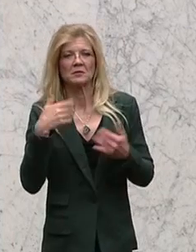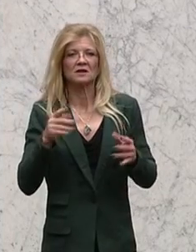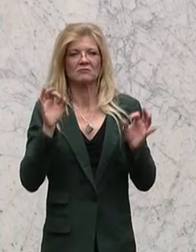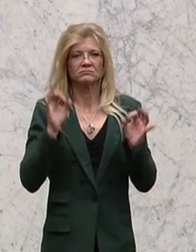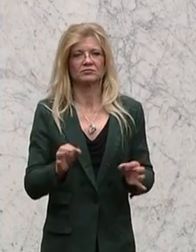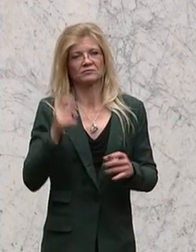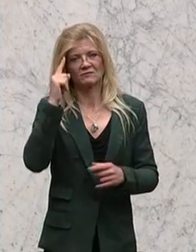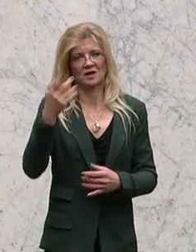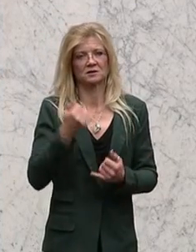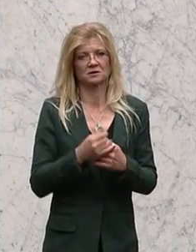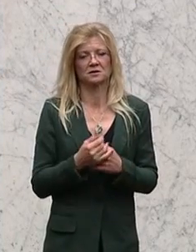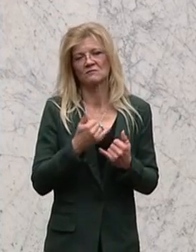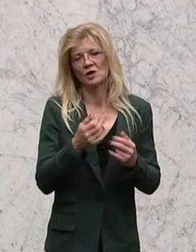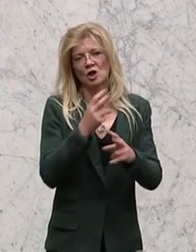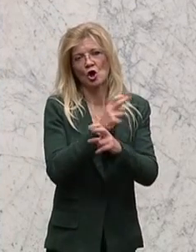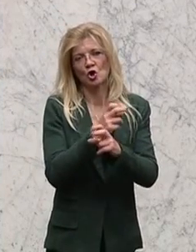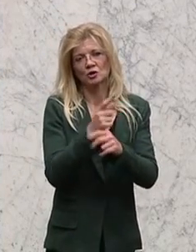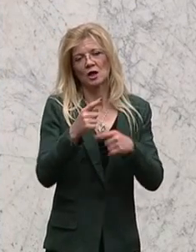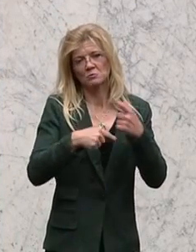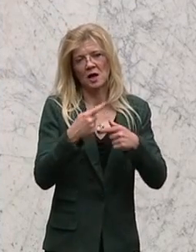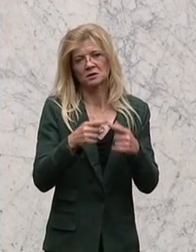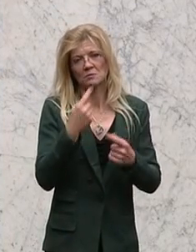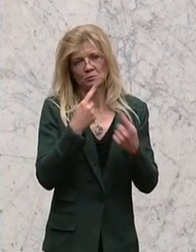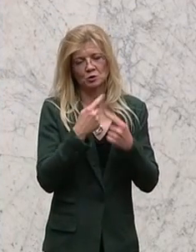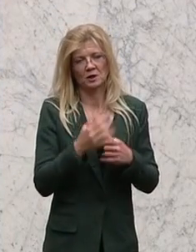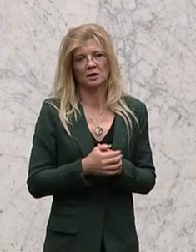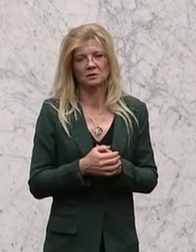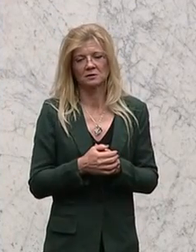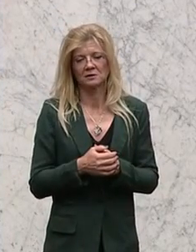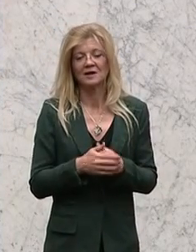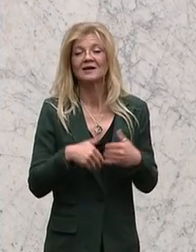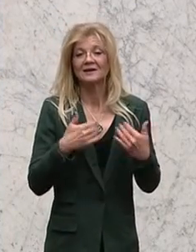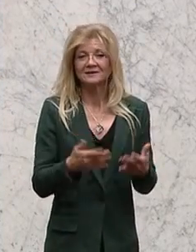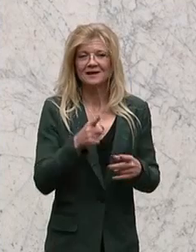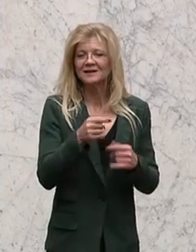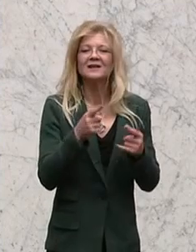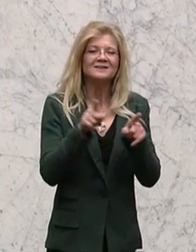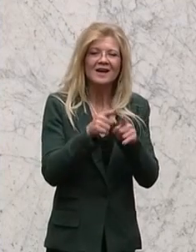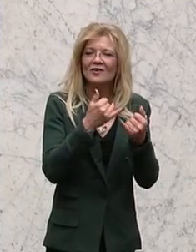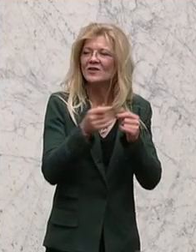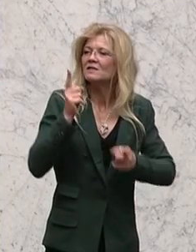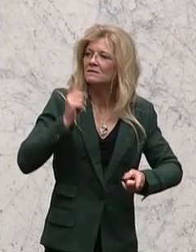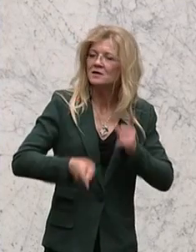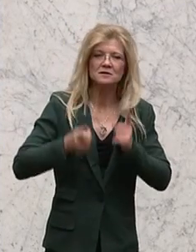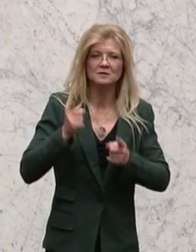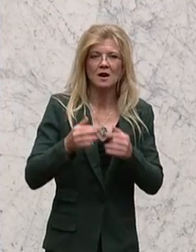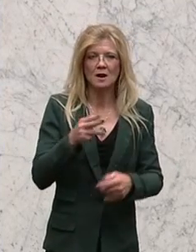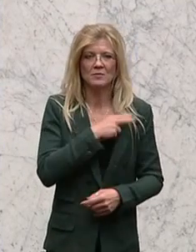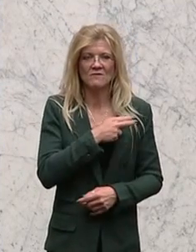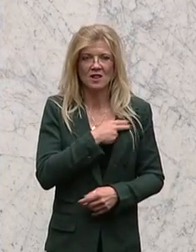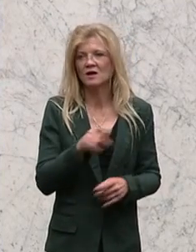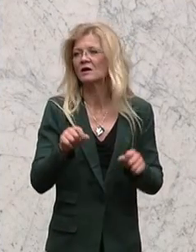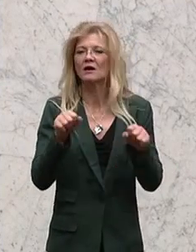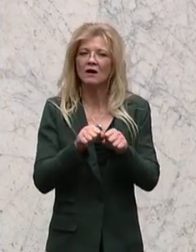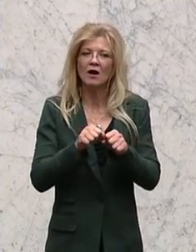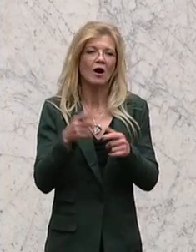bespricht. Genau dort werden dann auch Dinge wie das Dieselprivileg, dort werden dann auch das von Ihnen angesprochene Thema jetzt rund